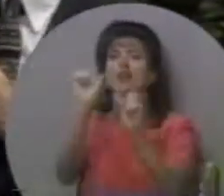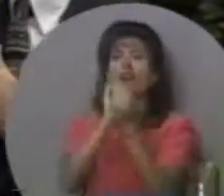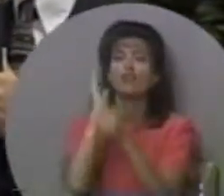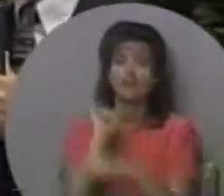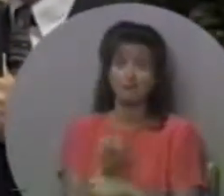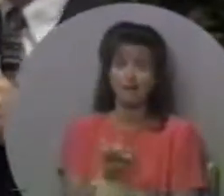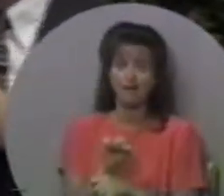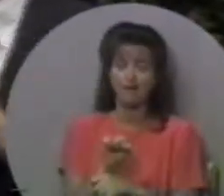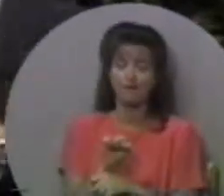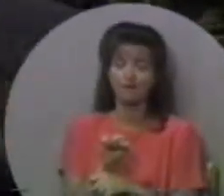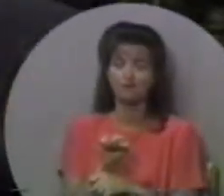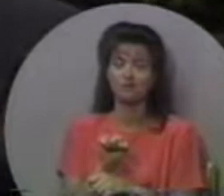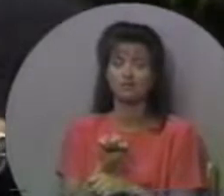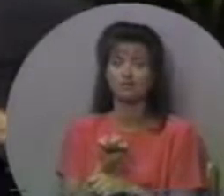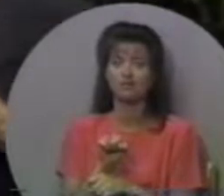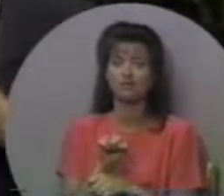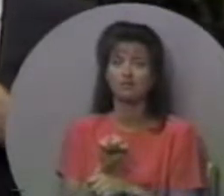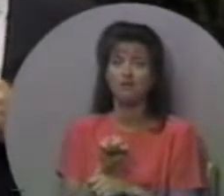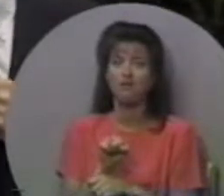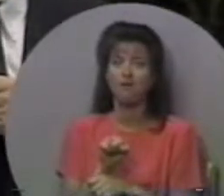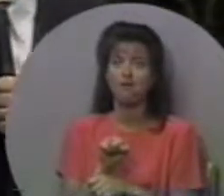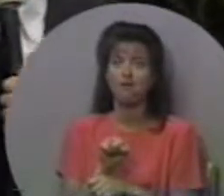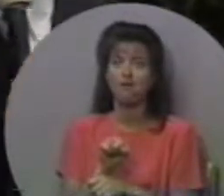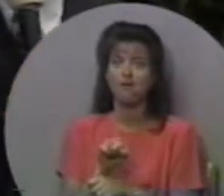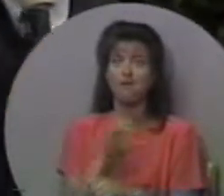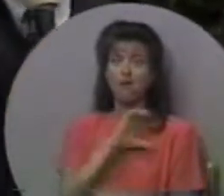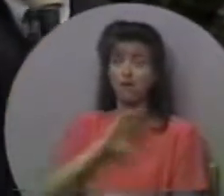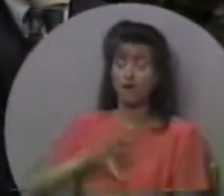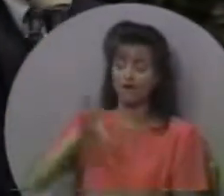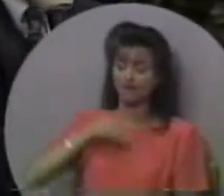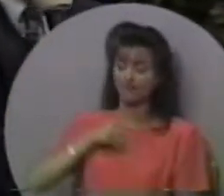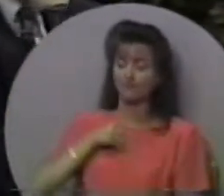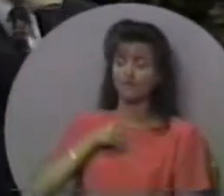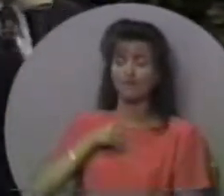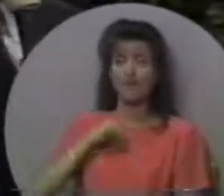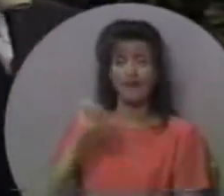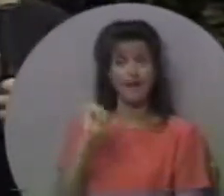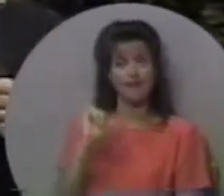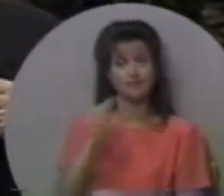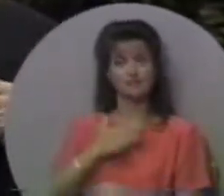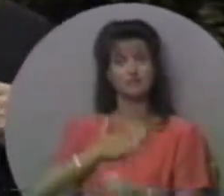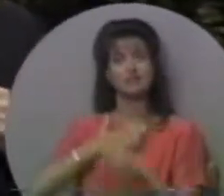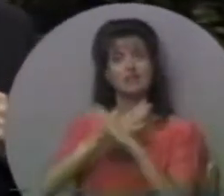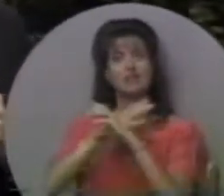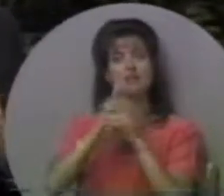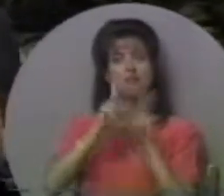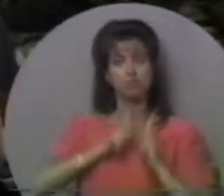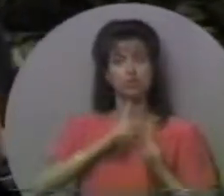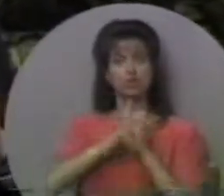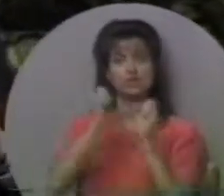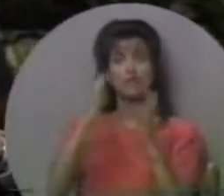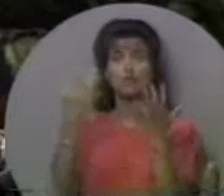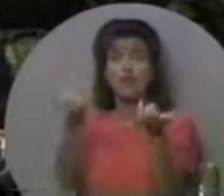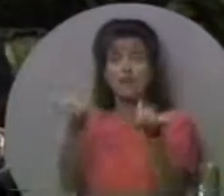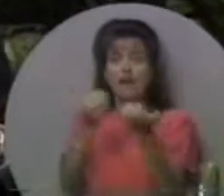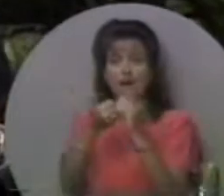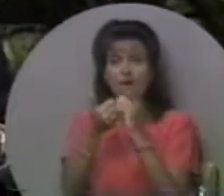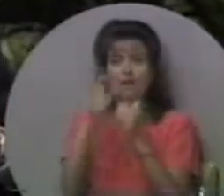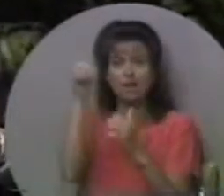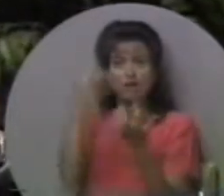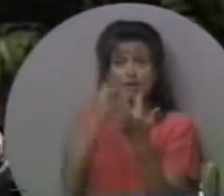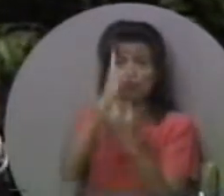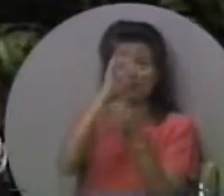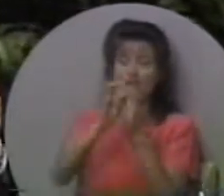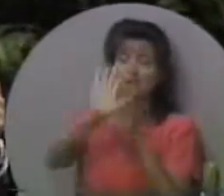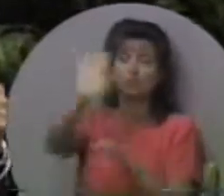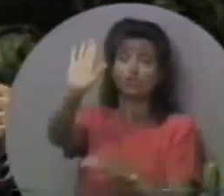Ніхто не дивиться, кожна голова схилена. Я приймаю Христа як свого особистого Спасителя. Прямо зараз, по